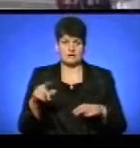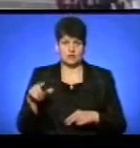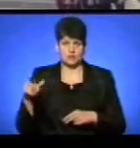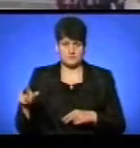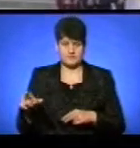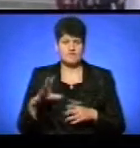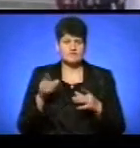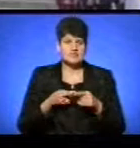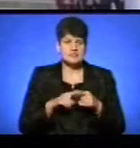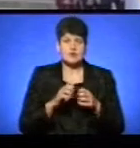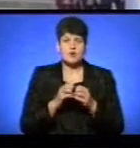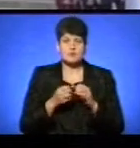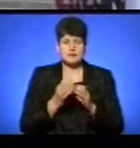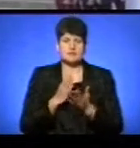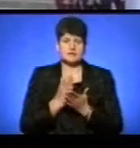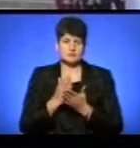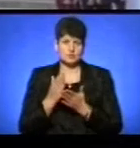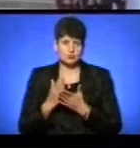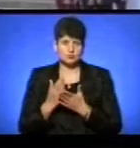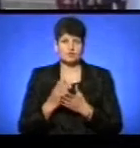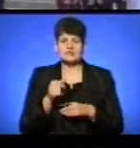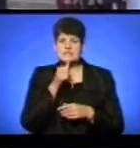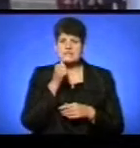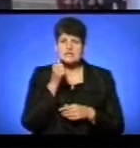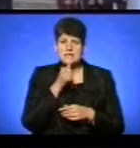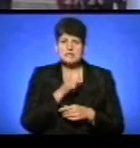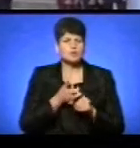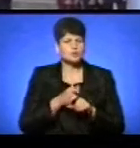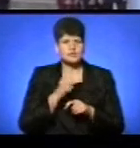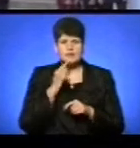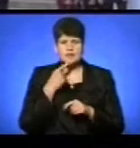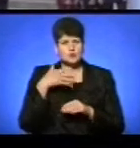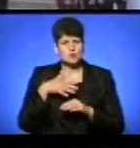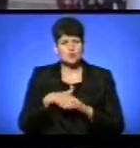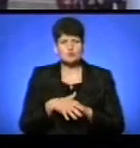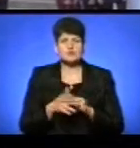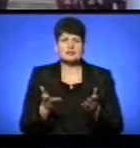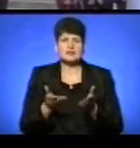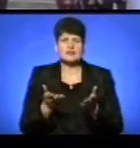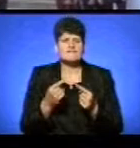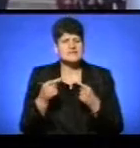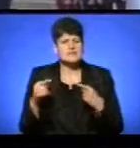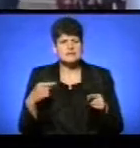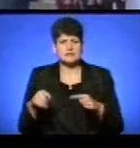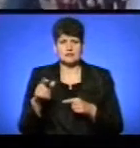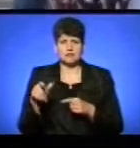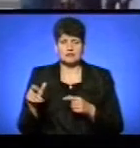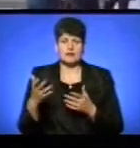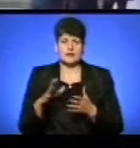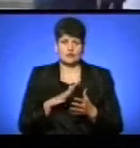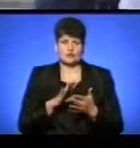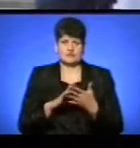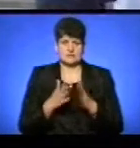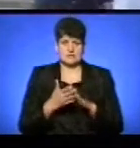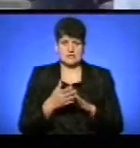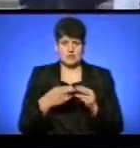Всі ці проблеми існують, і вони досить скриті. І дуже складно зрозуміти і вирізнити людину, яка була в ситуації